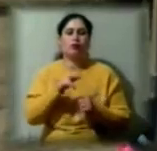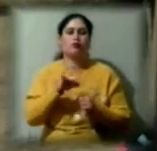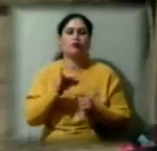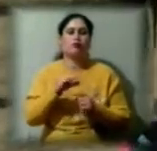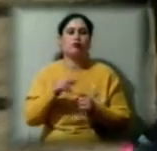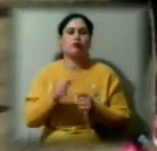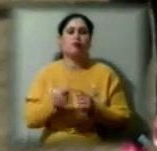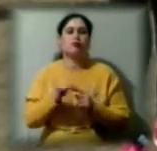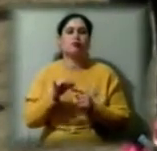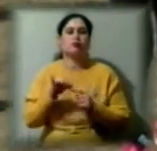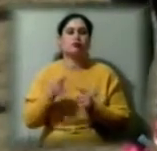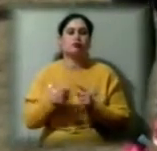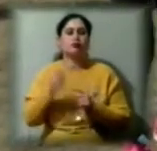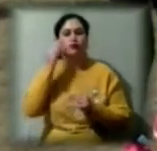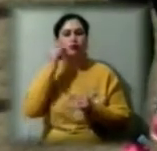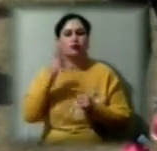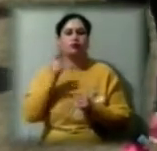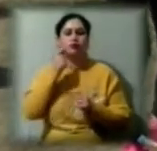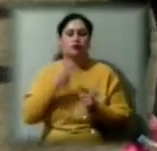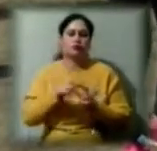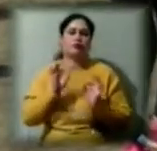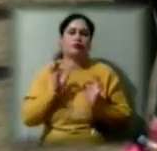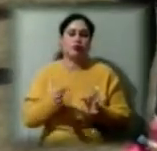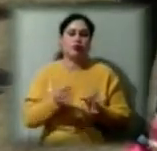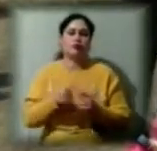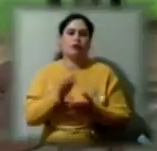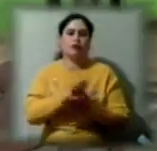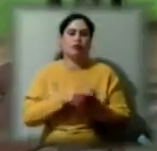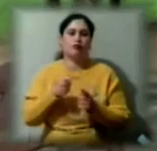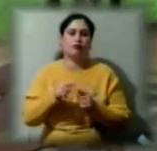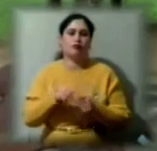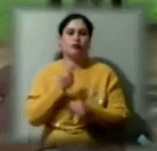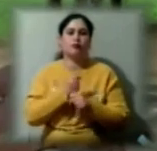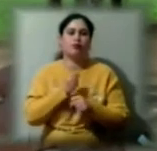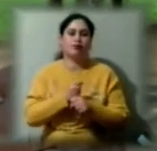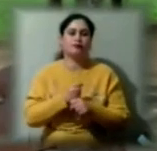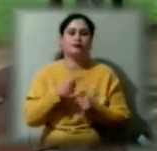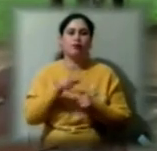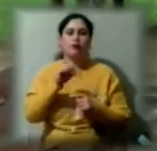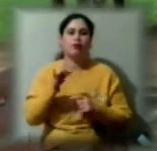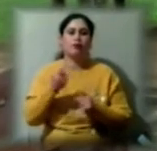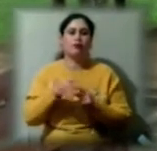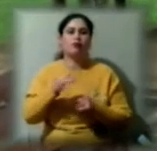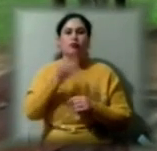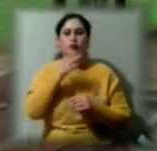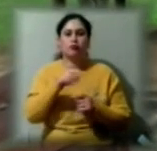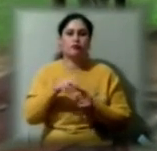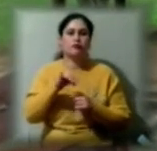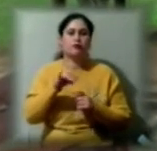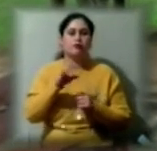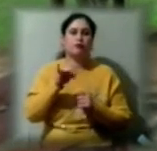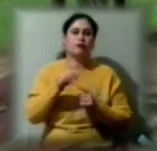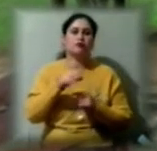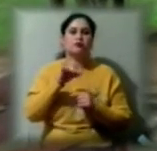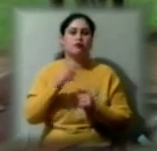в Херсоні, на думку чоловіка, є логічним продовженням цієї роботи. Археологія, як будь-яка сфера науки, як будь-яка сфера навіть